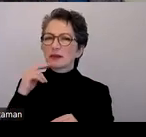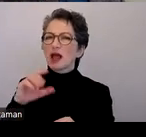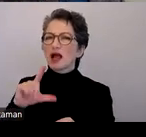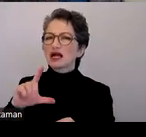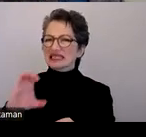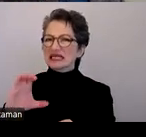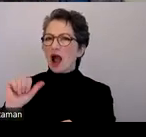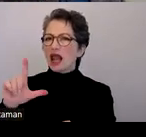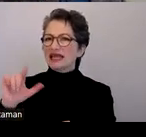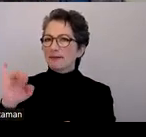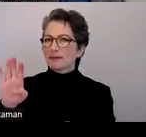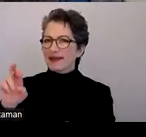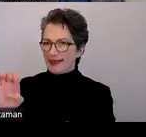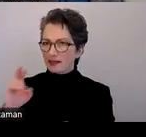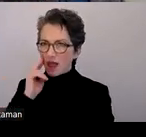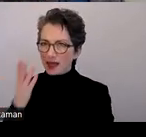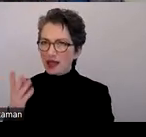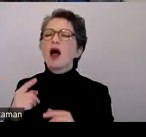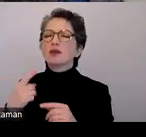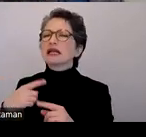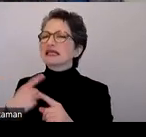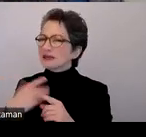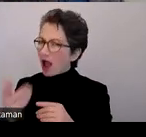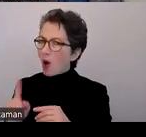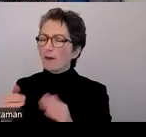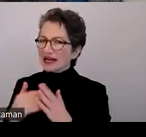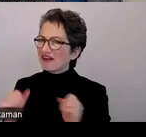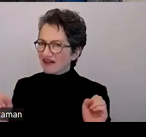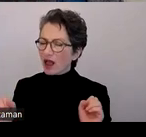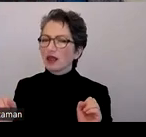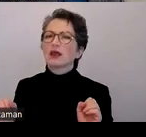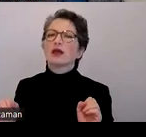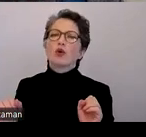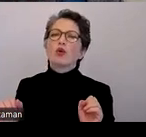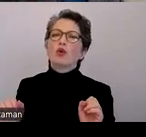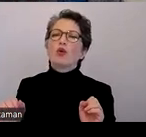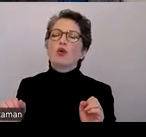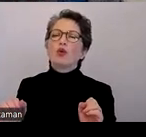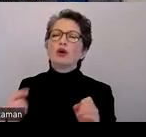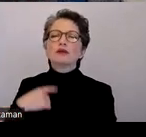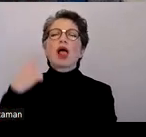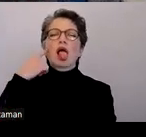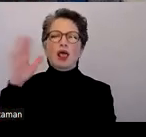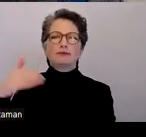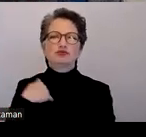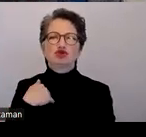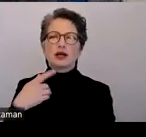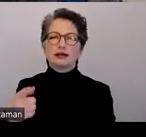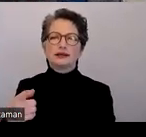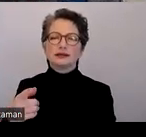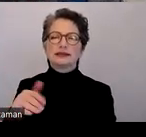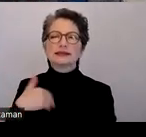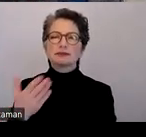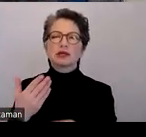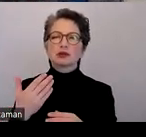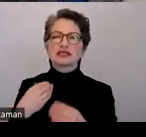es gibt auch welche, die barrierefrei sind. Und erinnert mich daran, ich werde euch nochmal auch eine Information geben.